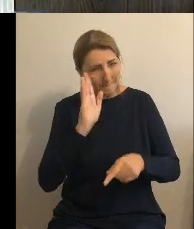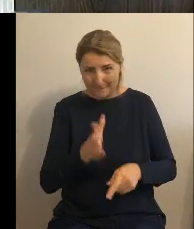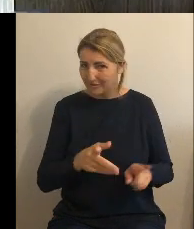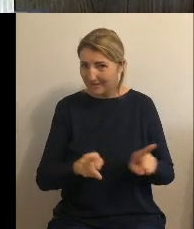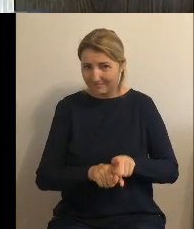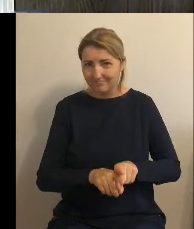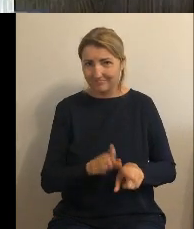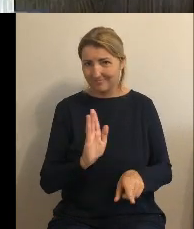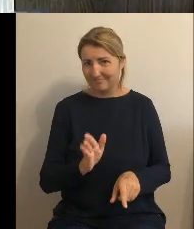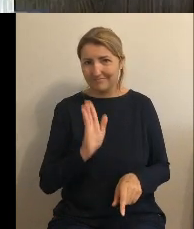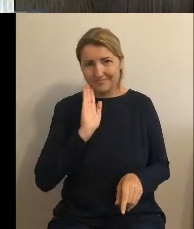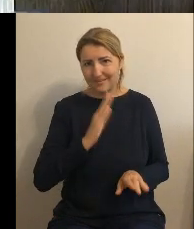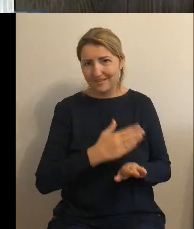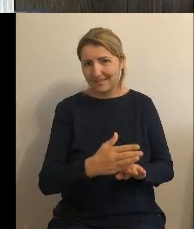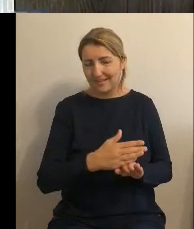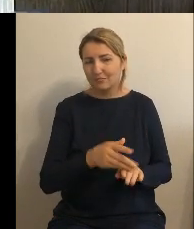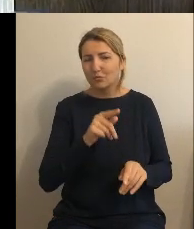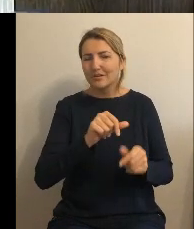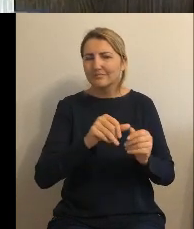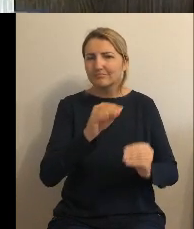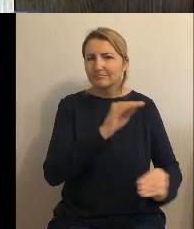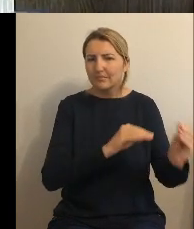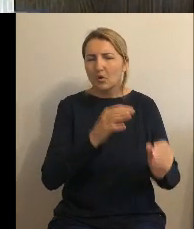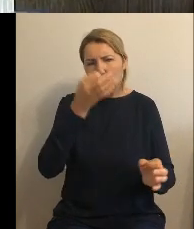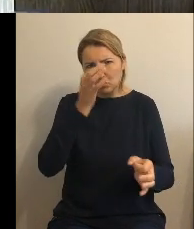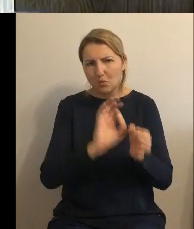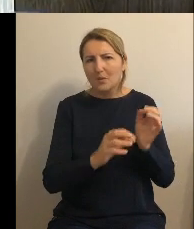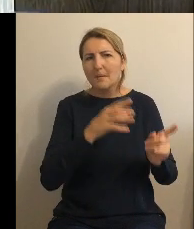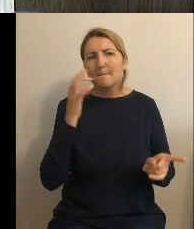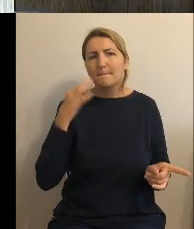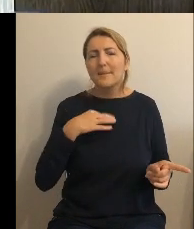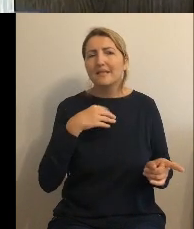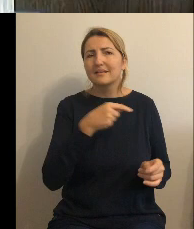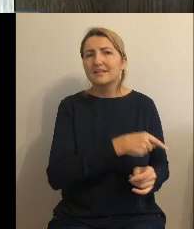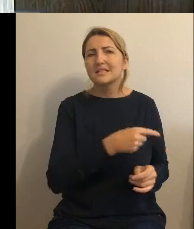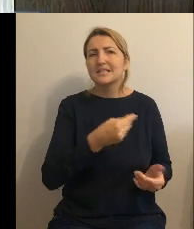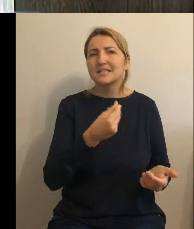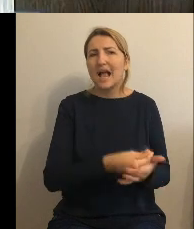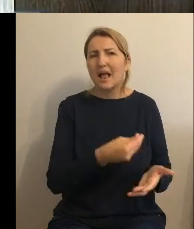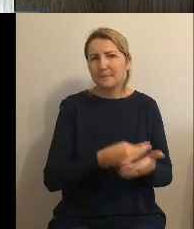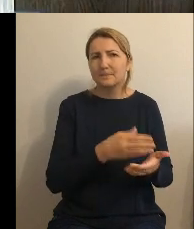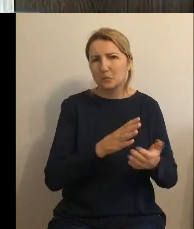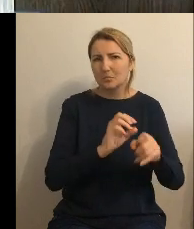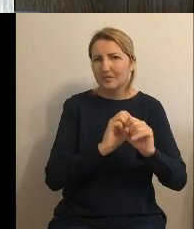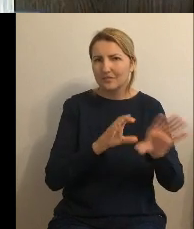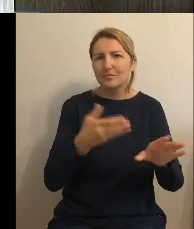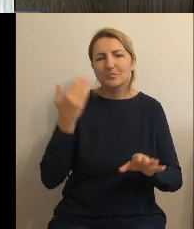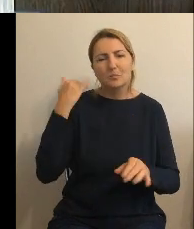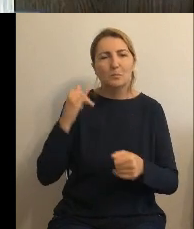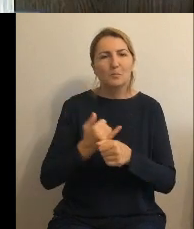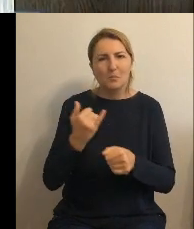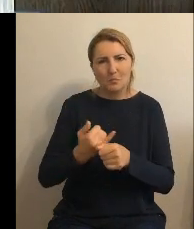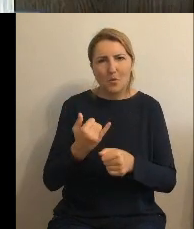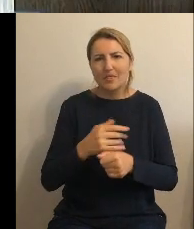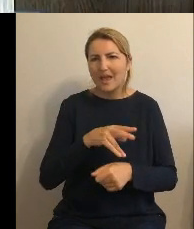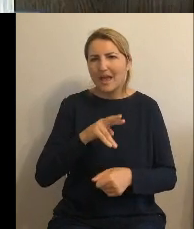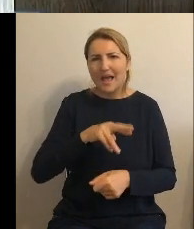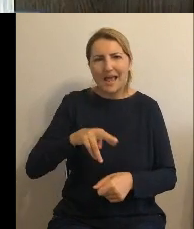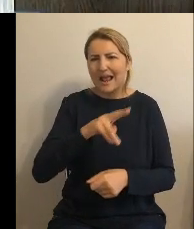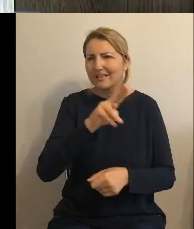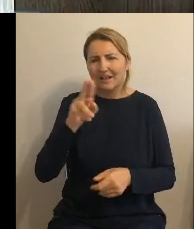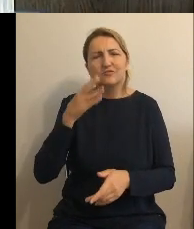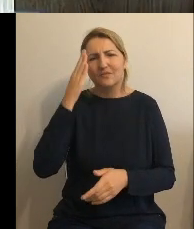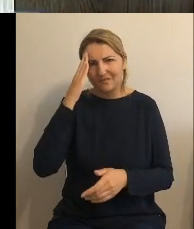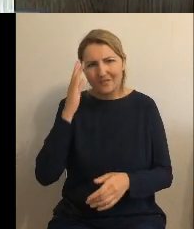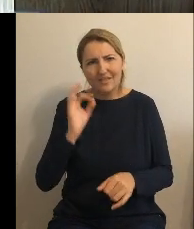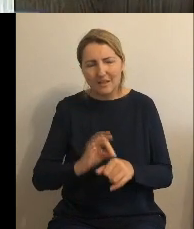tutaj Pani Skarbnik by dokładnie omówiła, ale myślę, że radni doskonale sobie po piątku już zdają sprawę skąd, ale to są rzeczy, które i